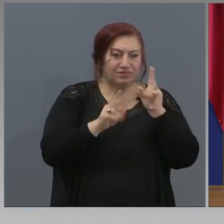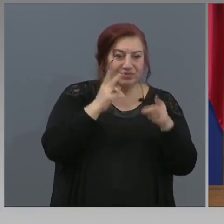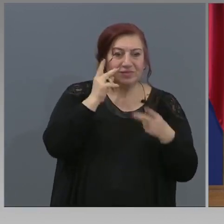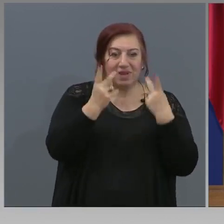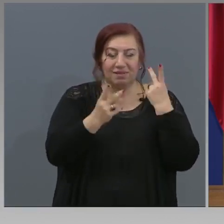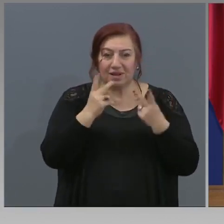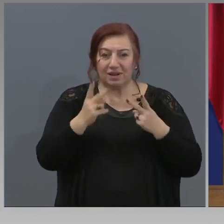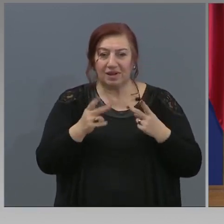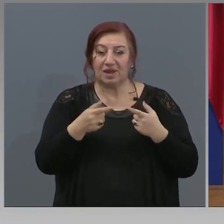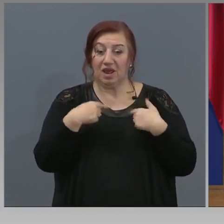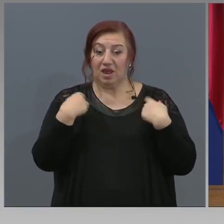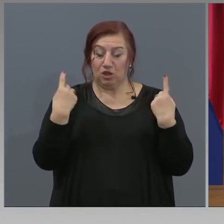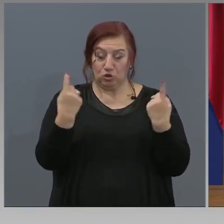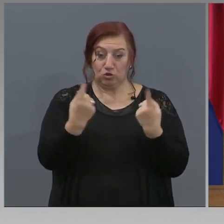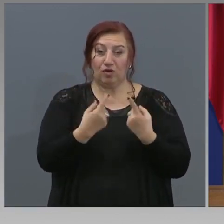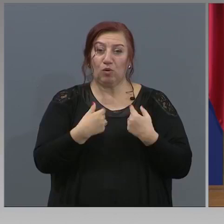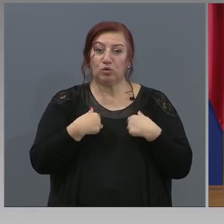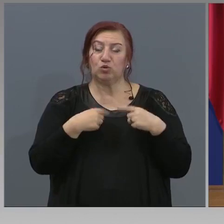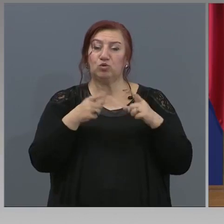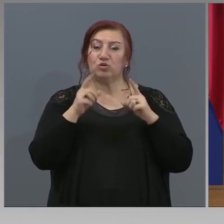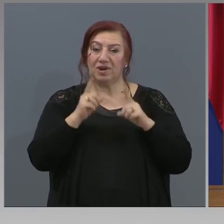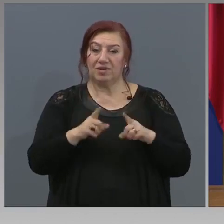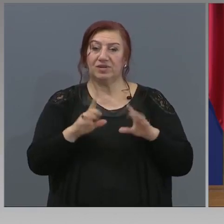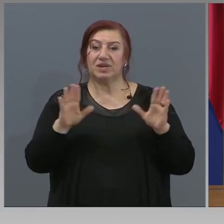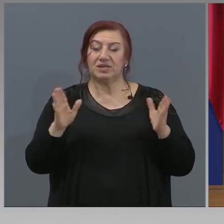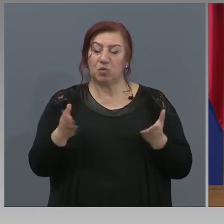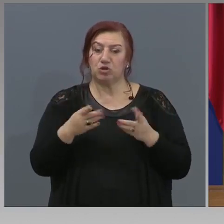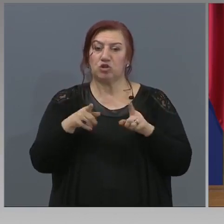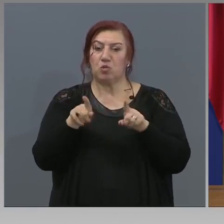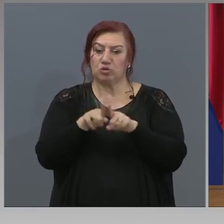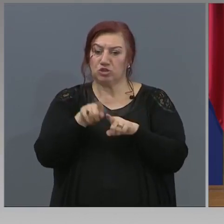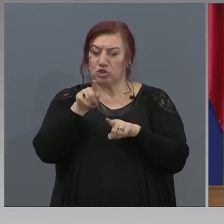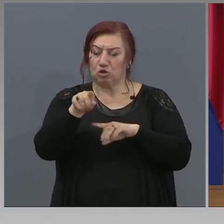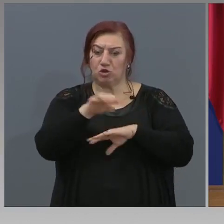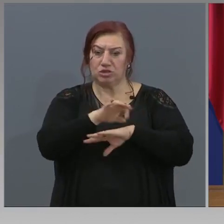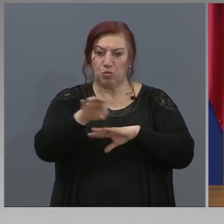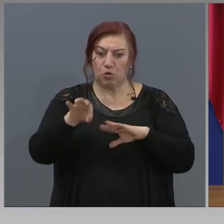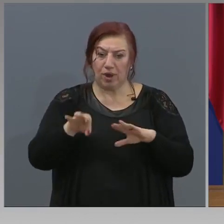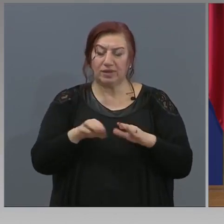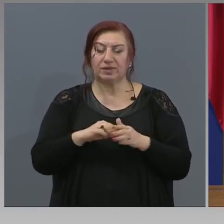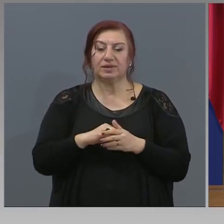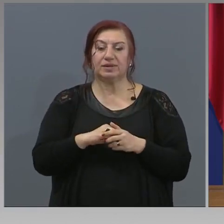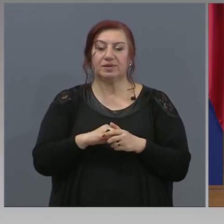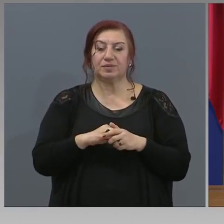ние трябва да стартираме по същия този проект, който ви споминахе,